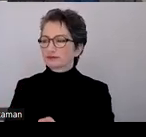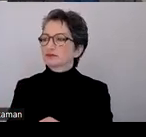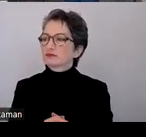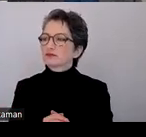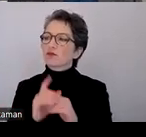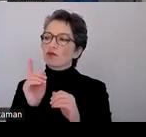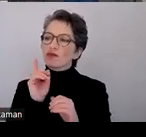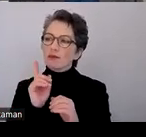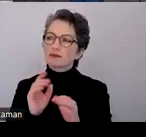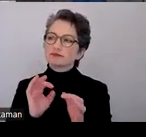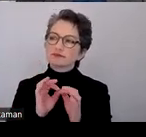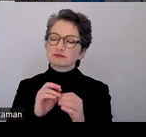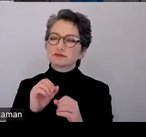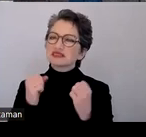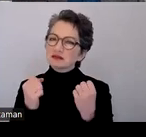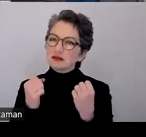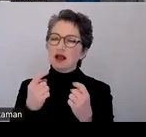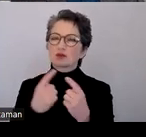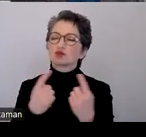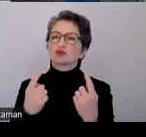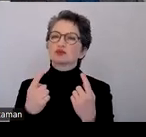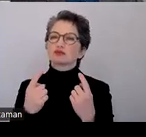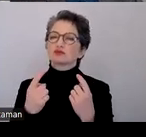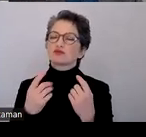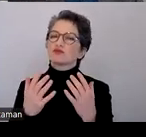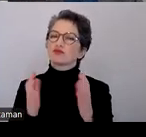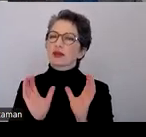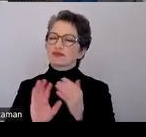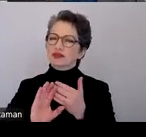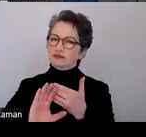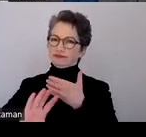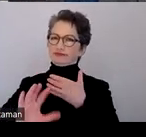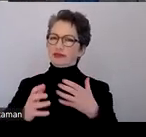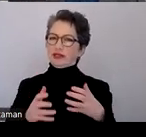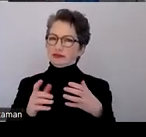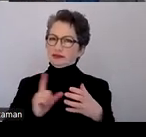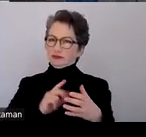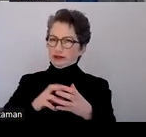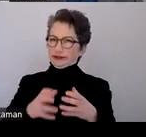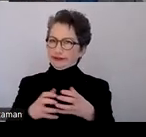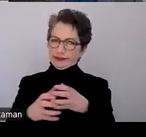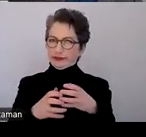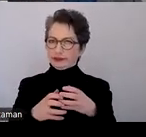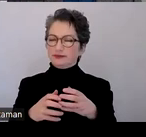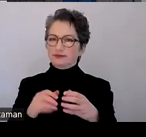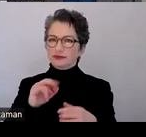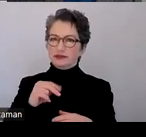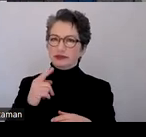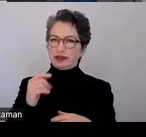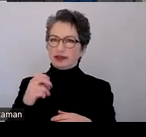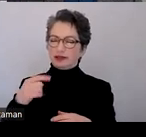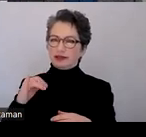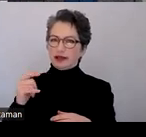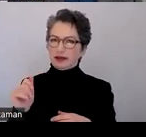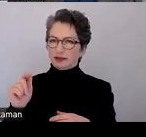Allerdings bezüglich Sicherheit und Integrität hat man halt Nachteile. Also selbst wenn man das Word-Dokument schützt, ist es relativ